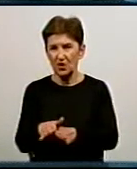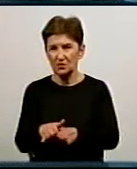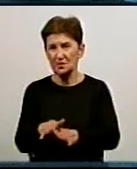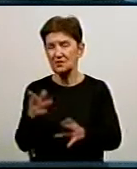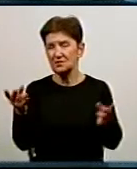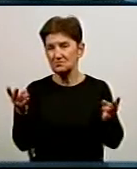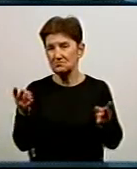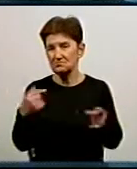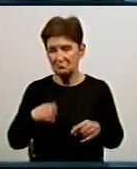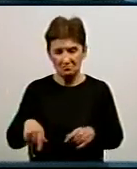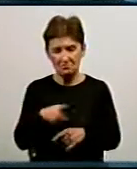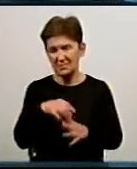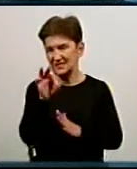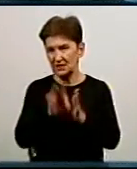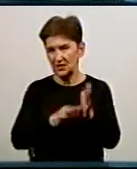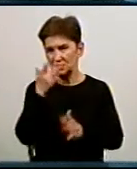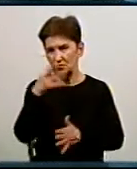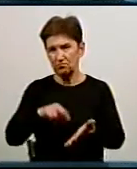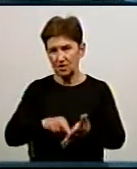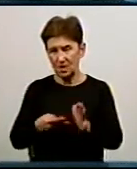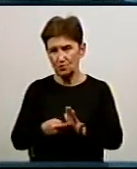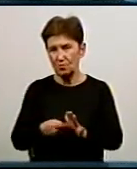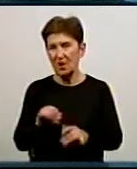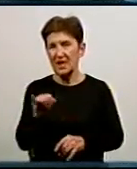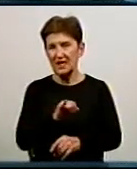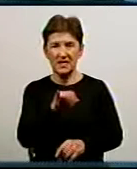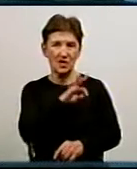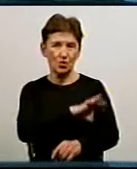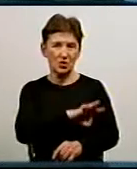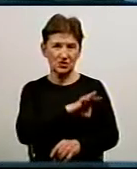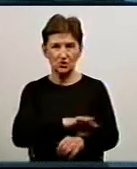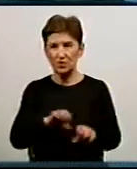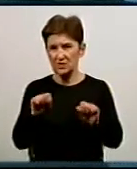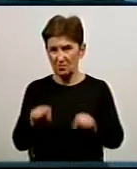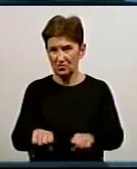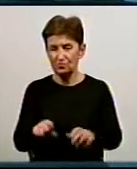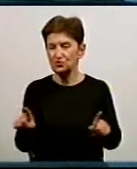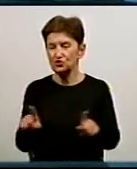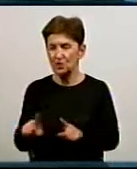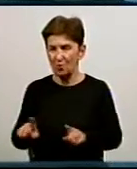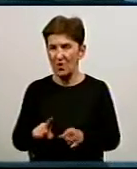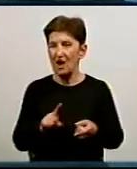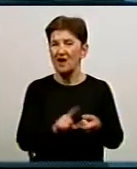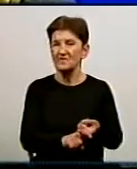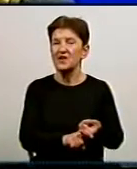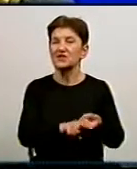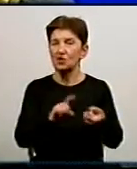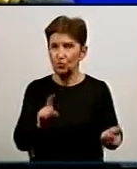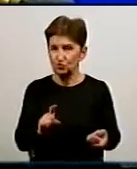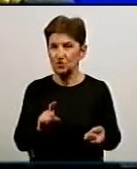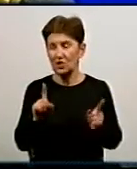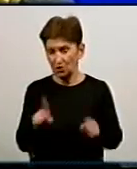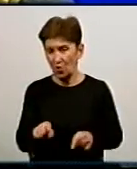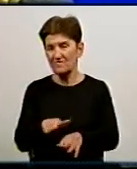зразу плануємо ці роботи. І, користуючись можливостю будь-якого відключення, якщо це необхідне відключення, то